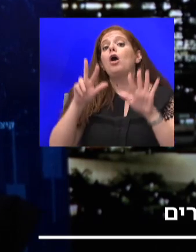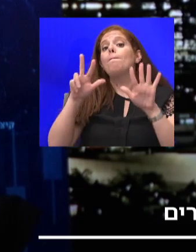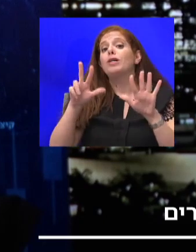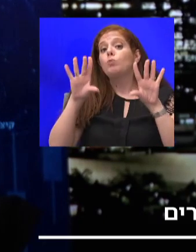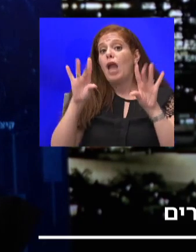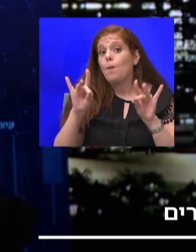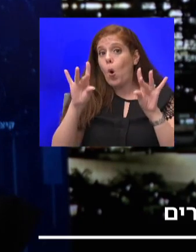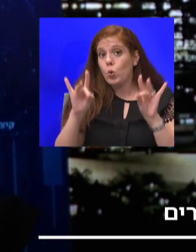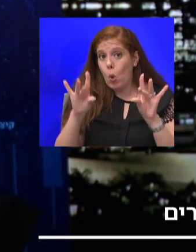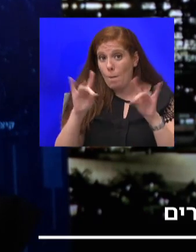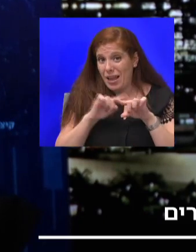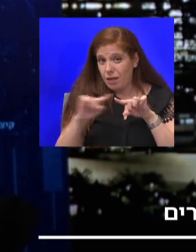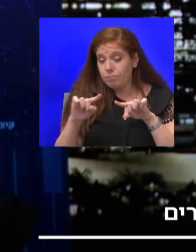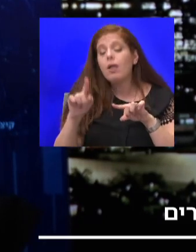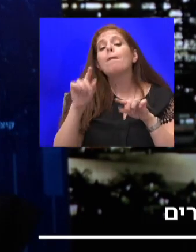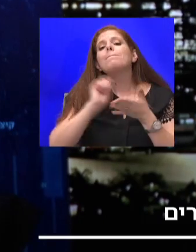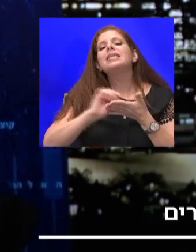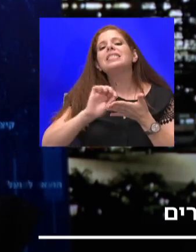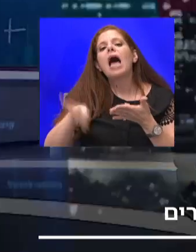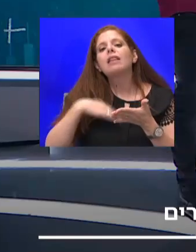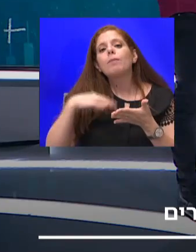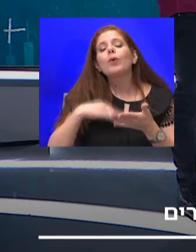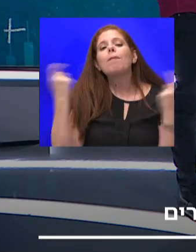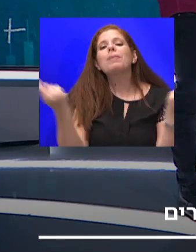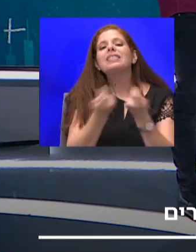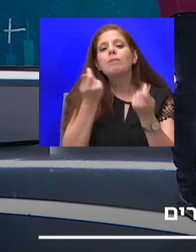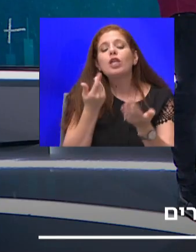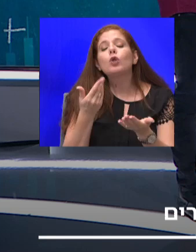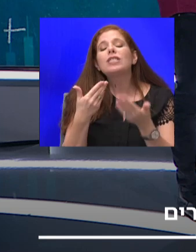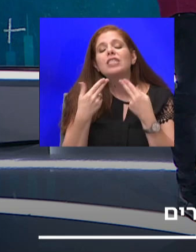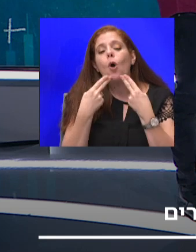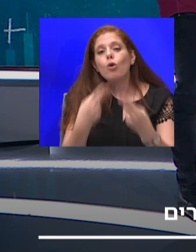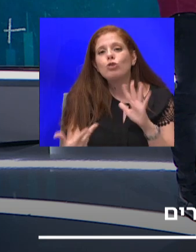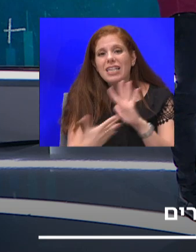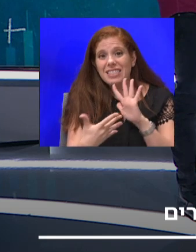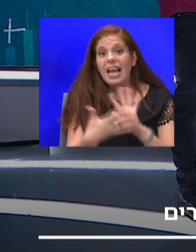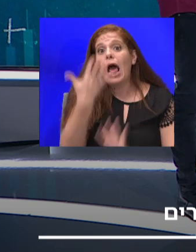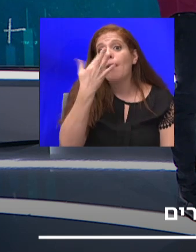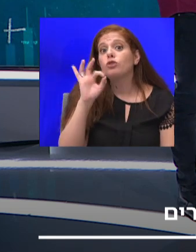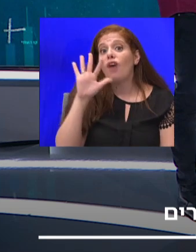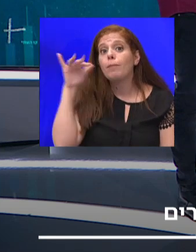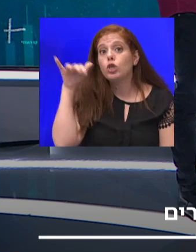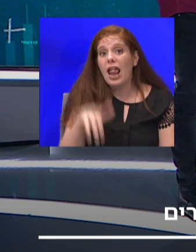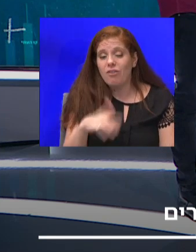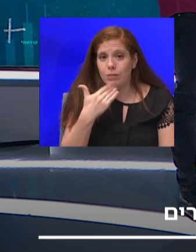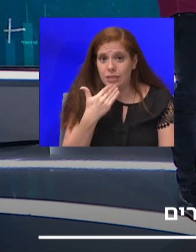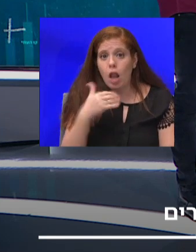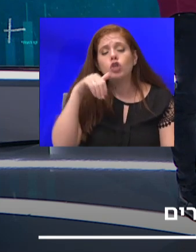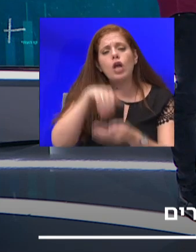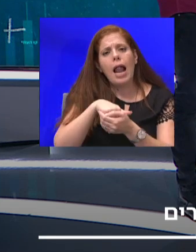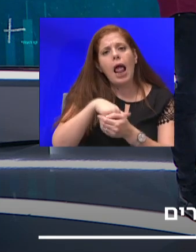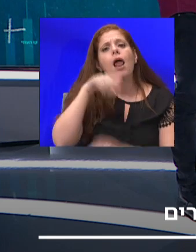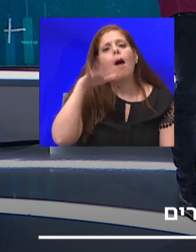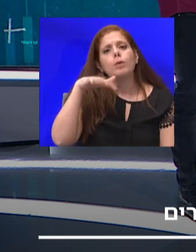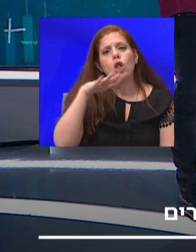התוצאות של הסקר הסירולוגי על חמישים וחמישה אלף איש בישראל שכלל גם חמשת אלפים ילדים עד גיל שמונה